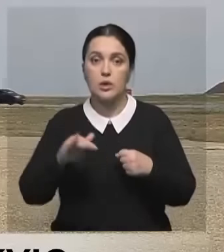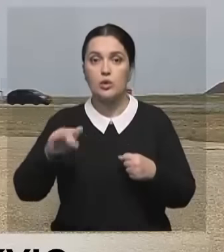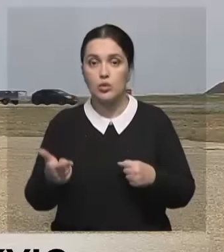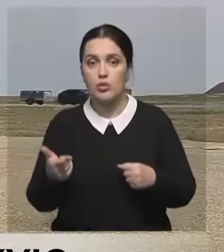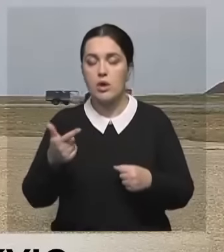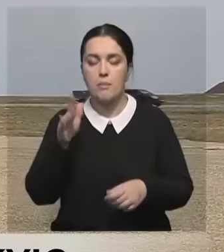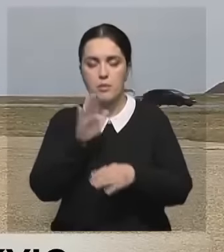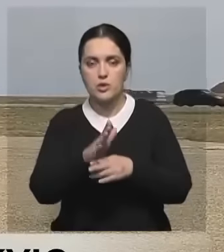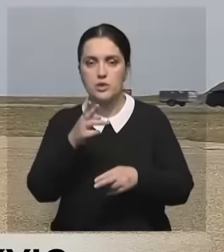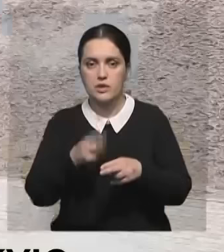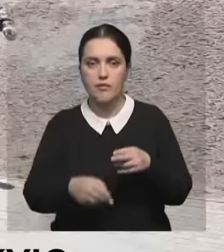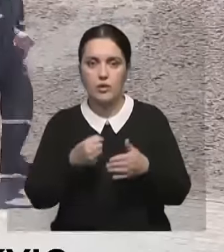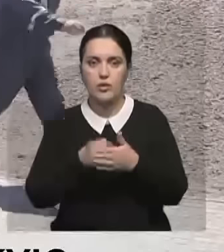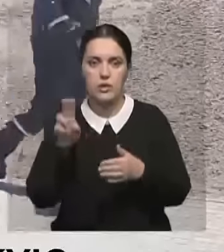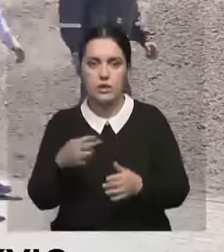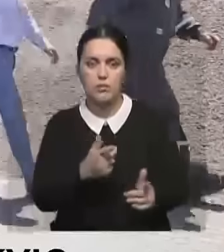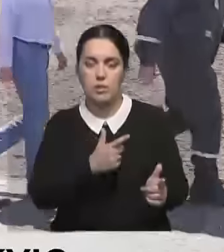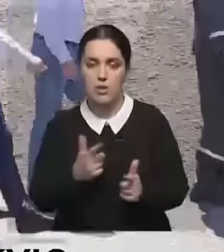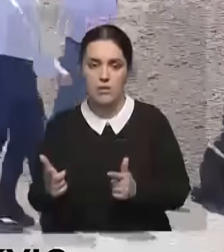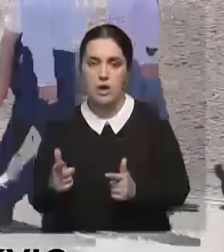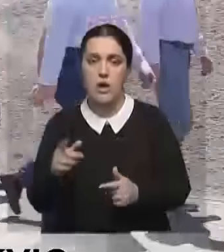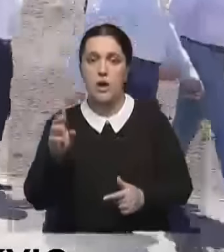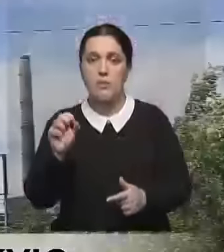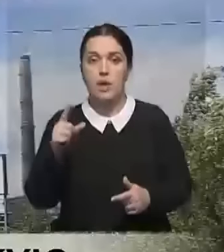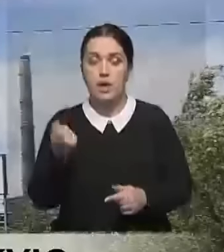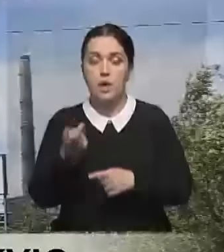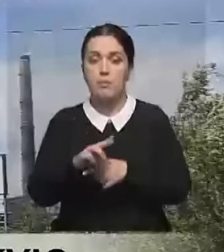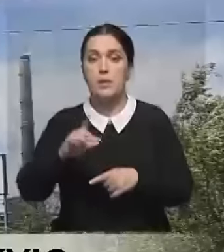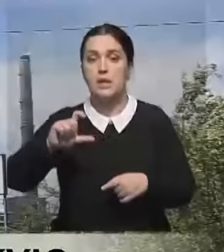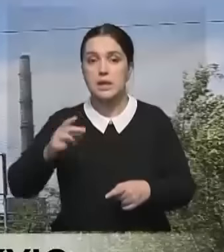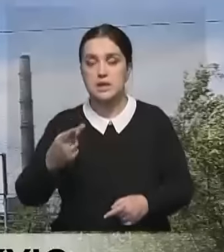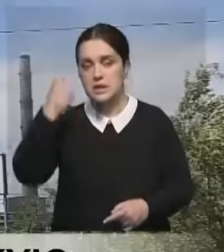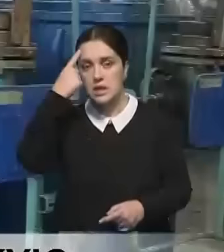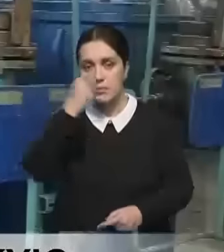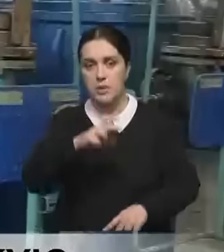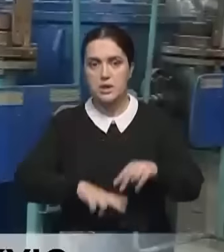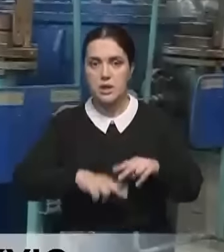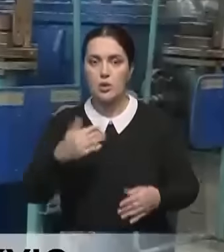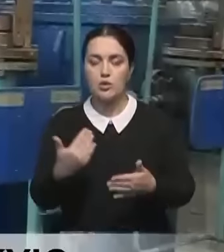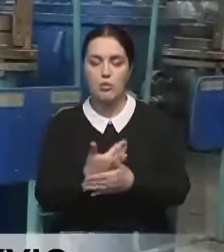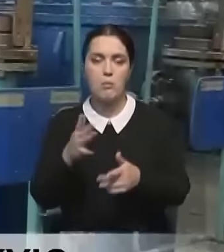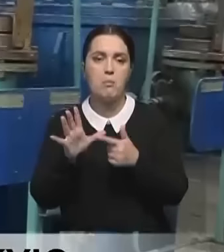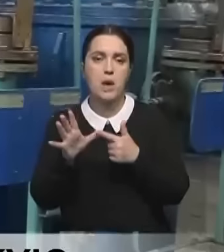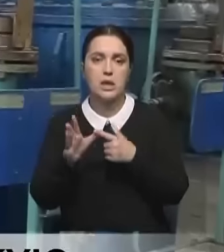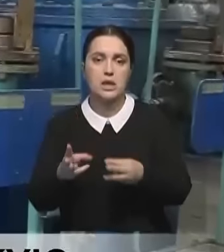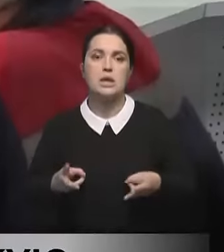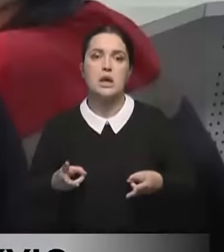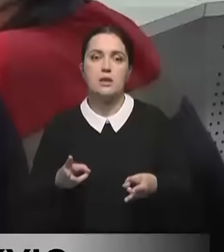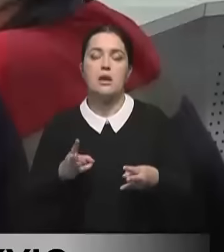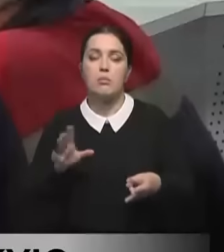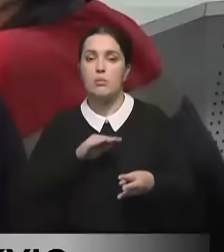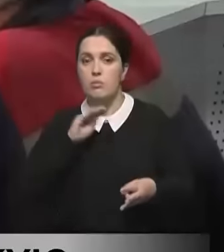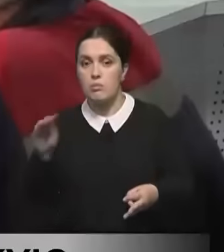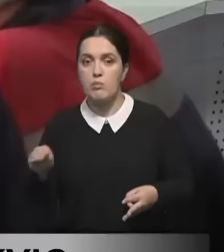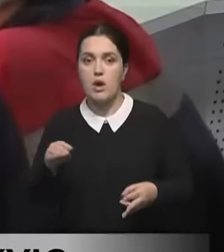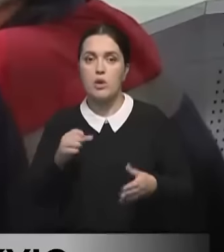завершить все работы до конца года. В Балхаше Роман Скляр посетил местную ТЭЦ. Здесь сообщили о строительстве нового пятого котла. Его монтаж планируют завершить